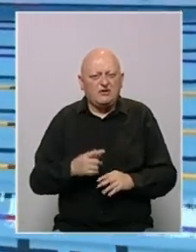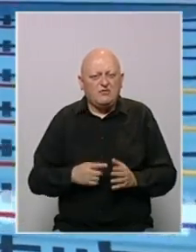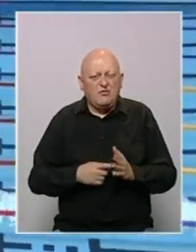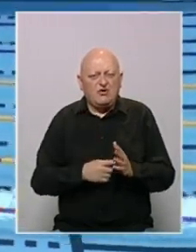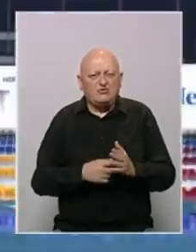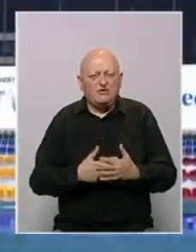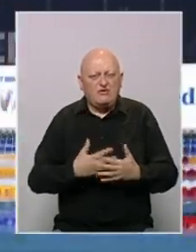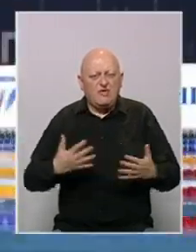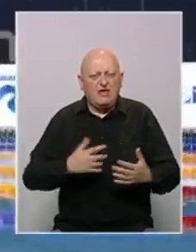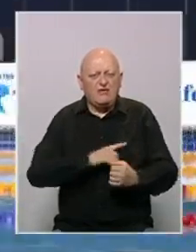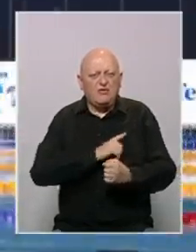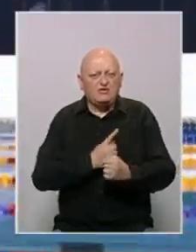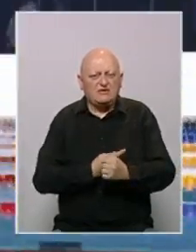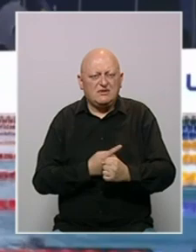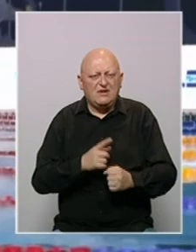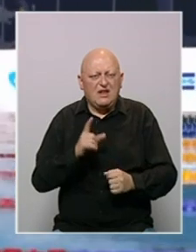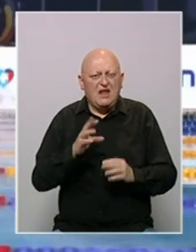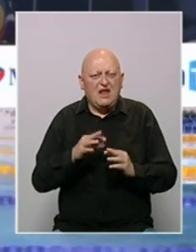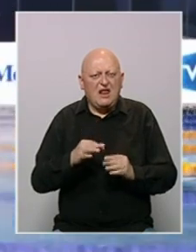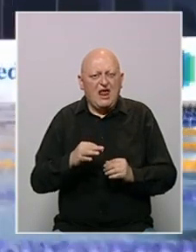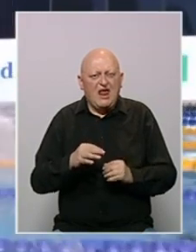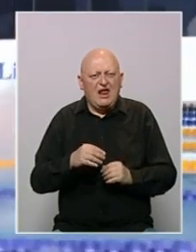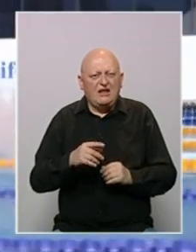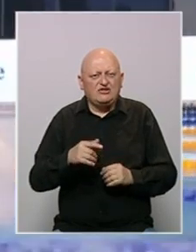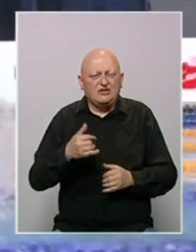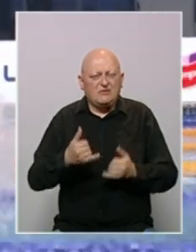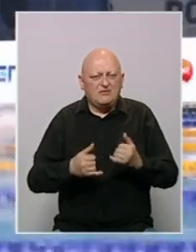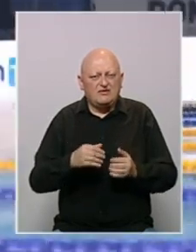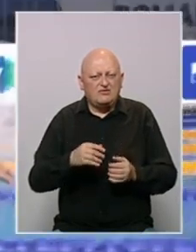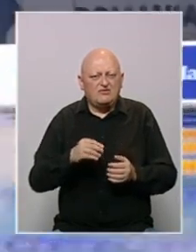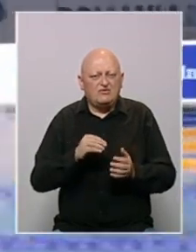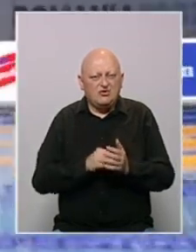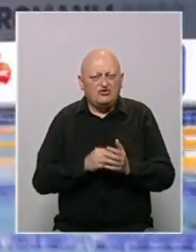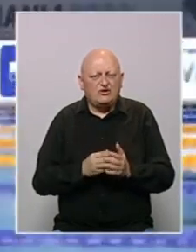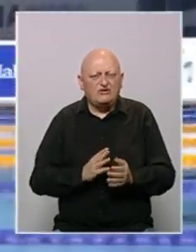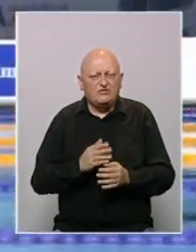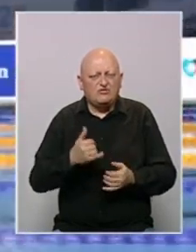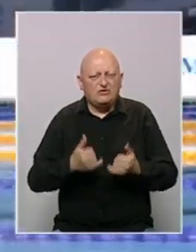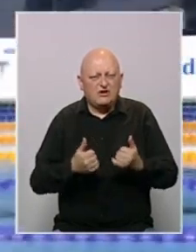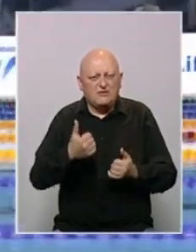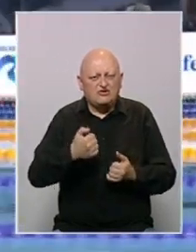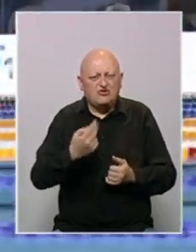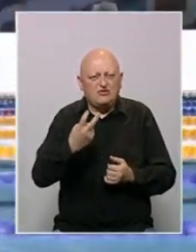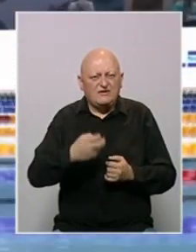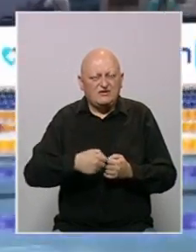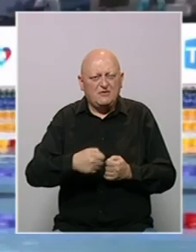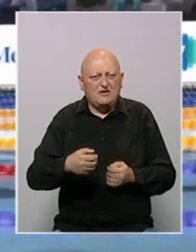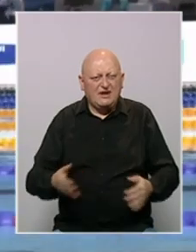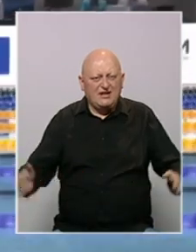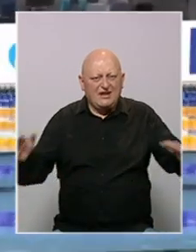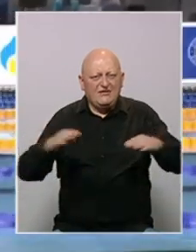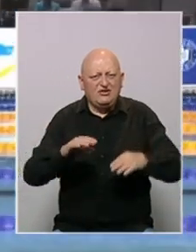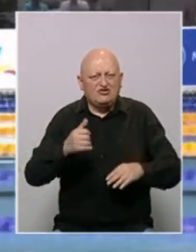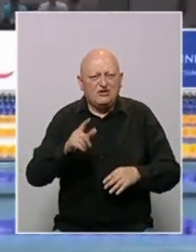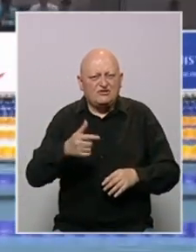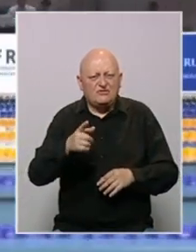utisak, još jednom pokazavši ogroman potencijal. Lana će na prvenstvu Evrope još nastupiti u trkama stotinu i djesta metara